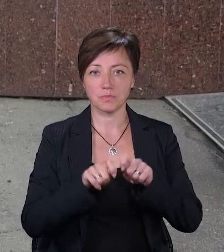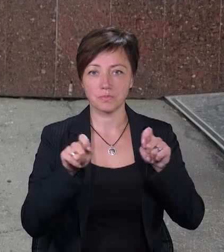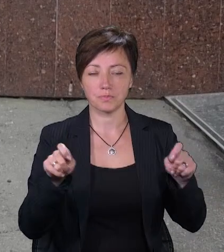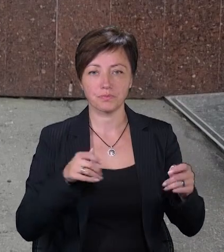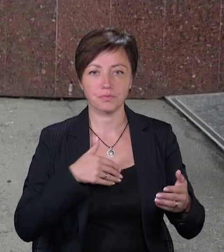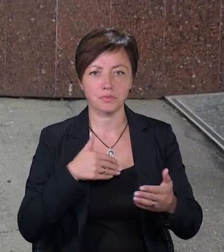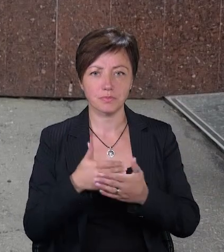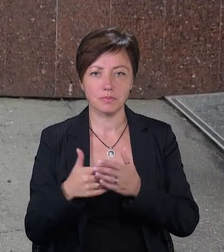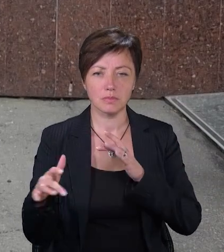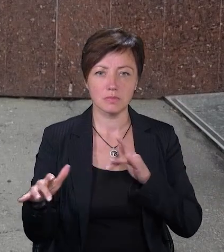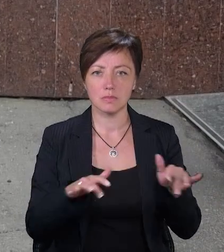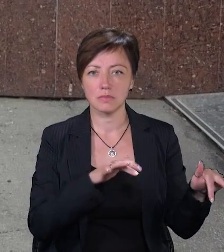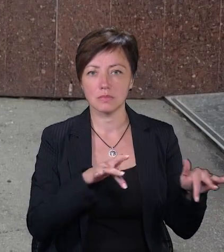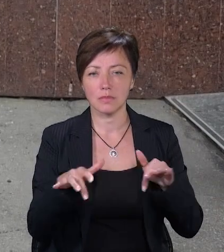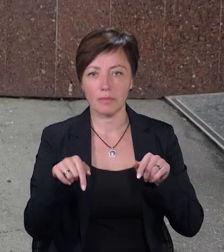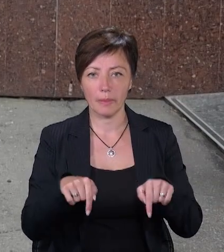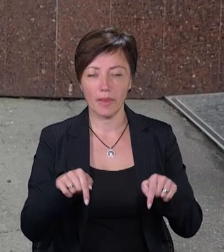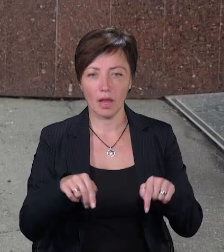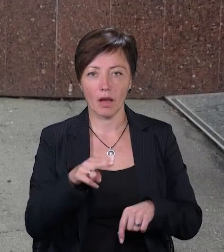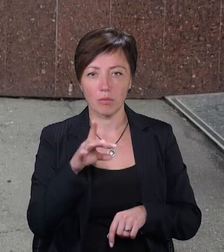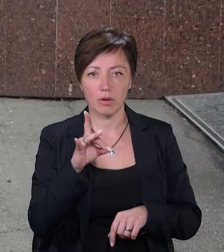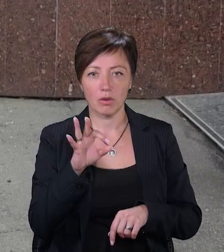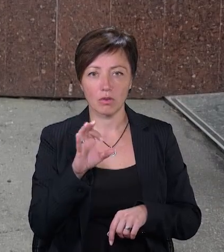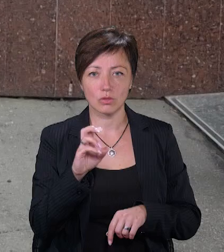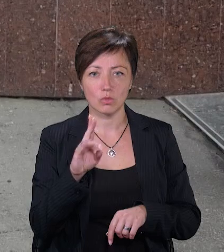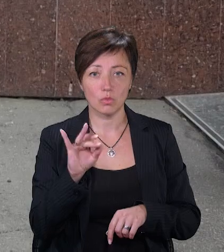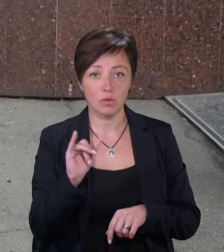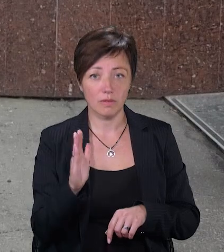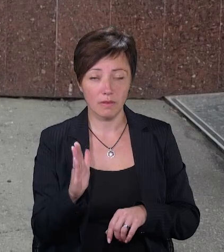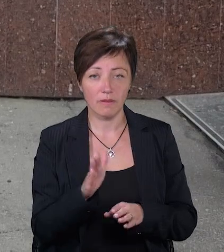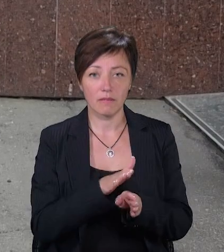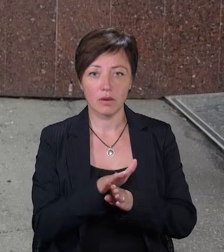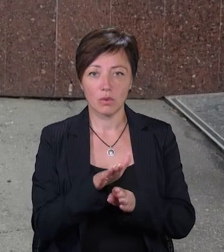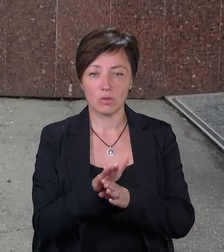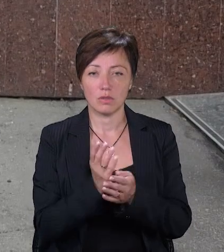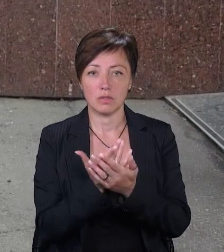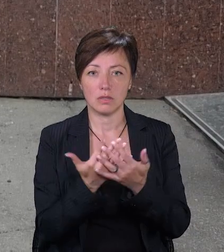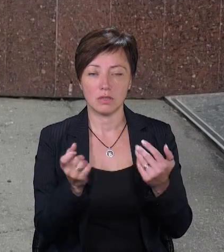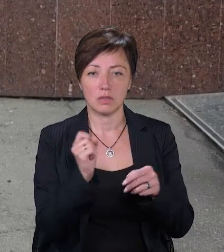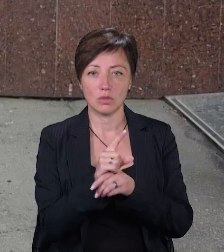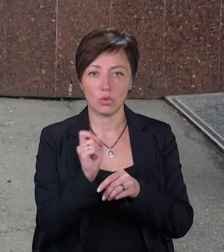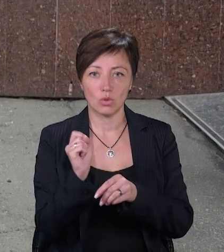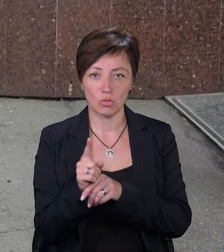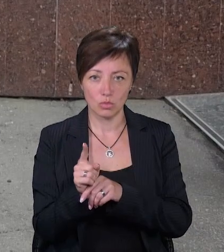активну діяльність у Проскурові, виконував різноманітні доручення